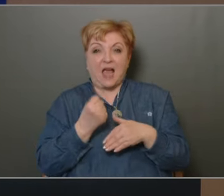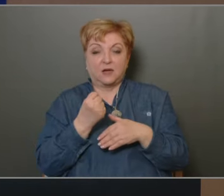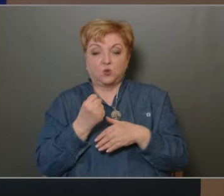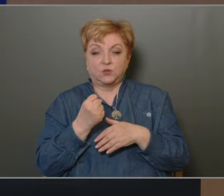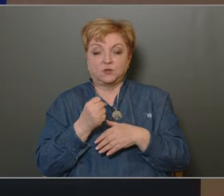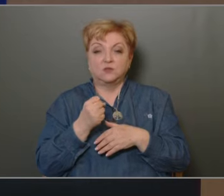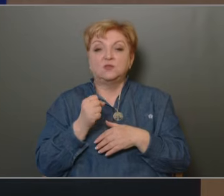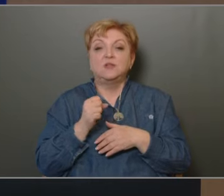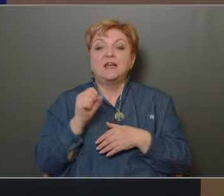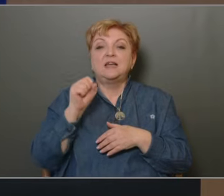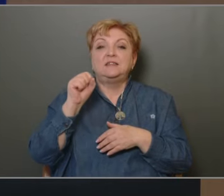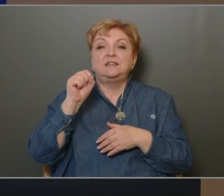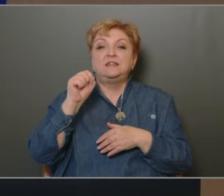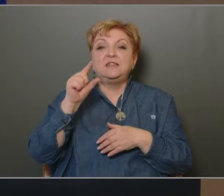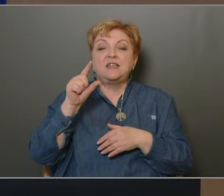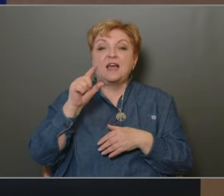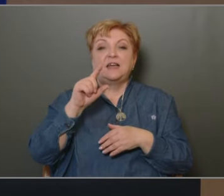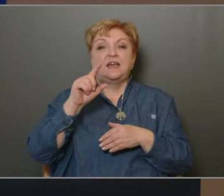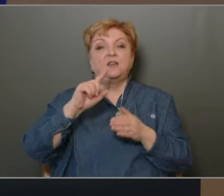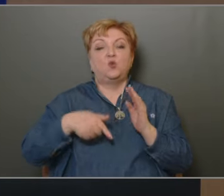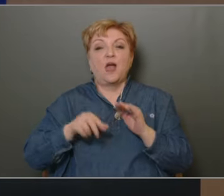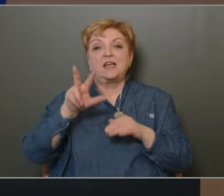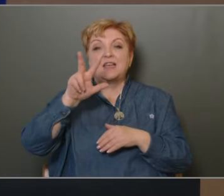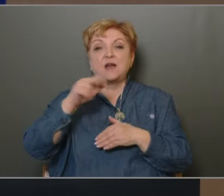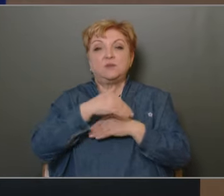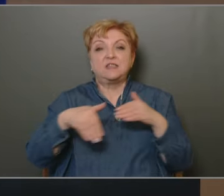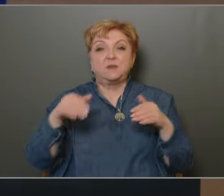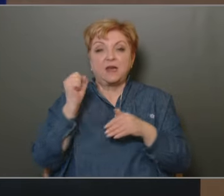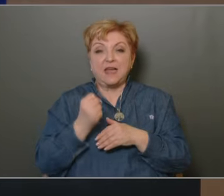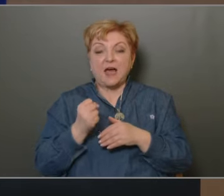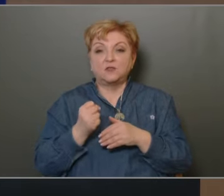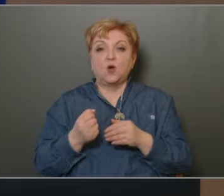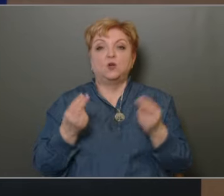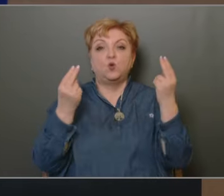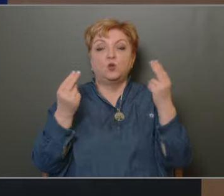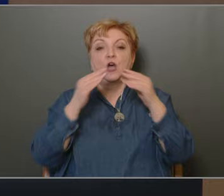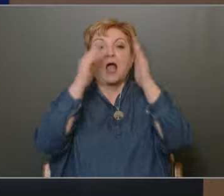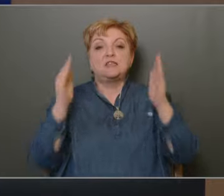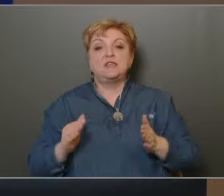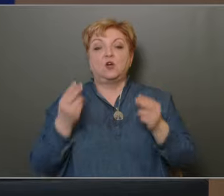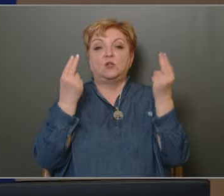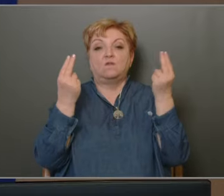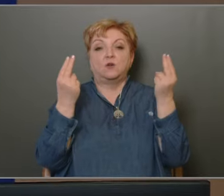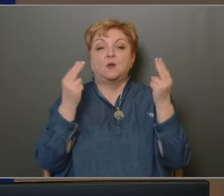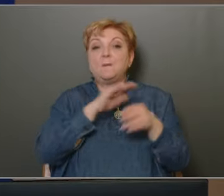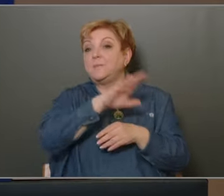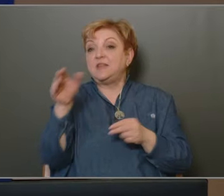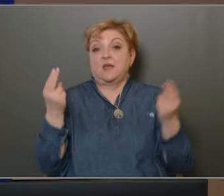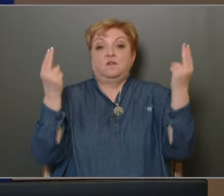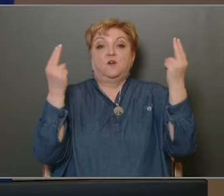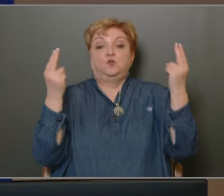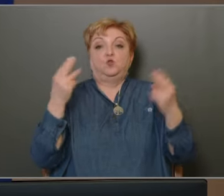,3 milliárd forinttal gyarapodott az ingatlan vagyonunk. Mindenki vagyonosodni szeretne,